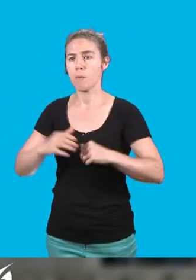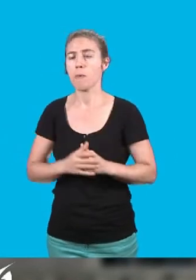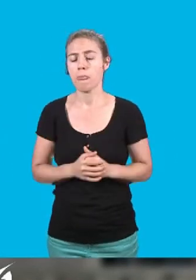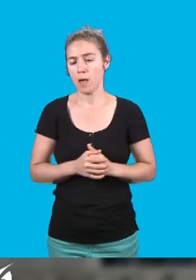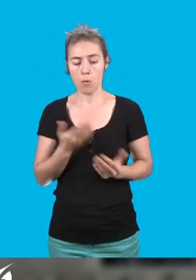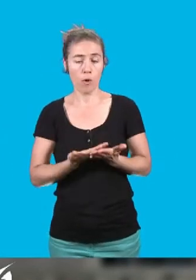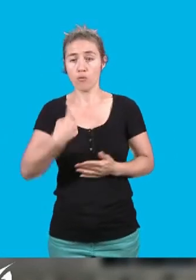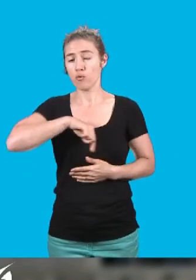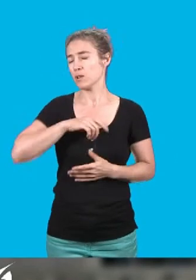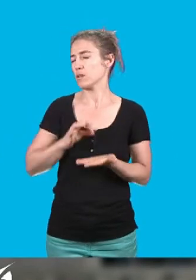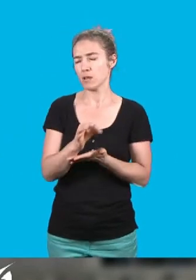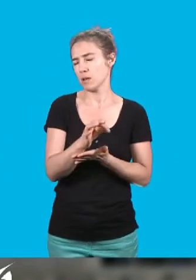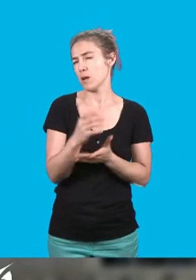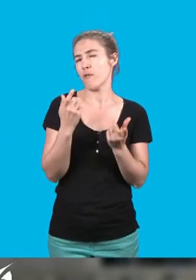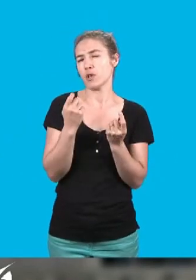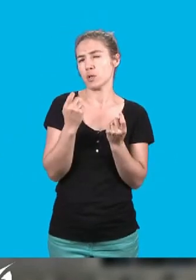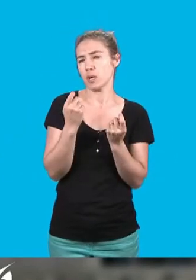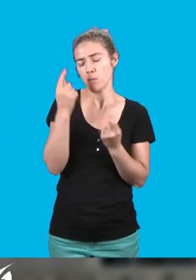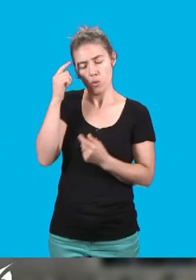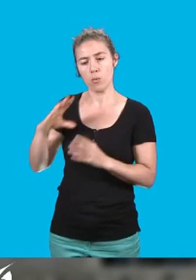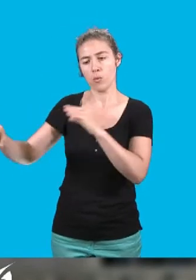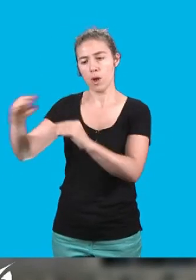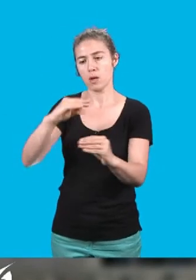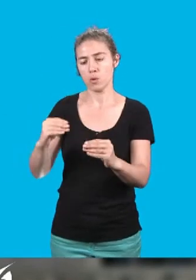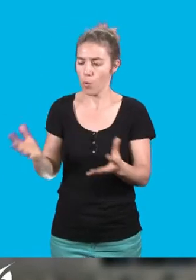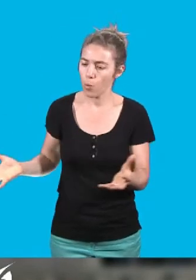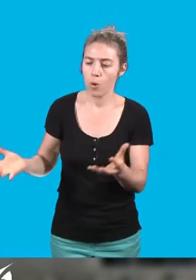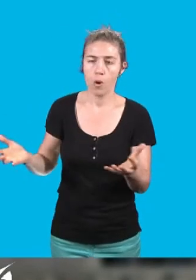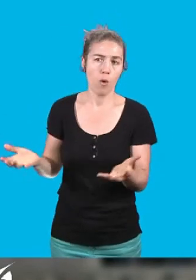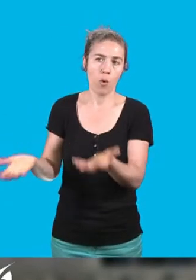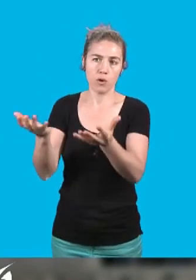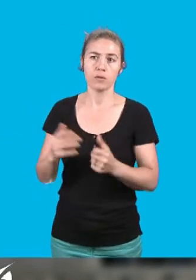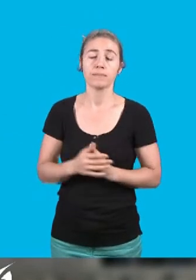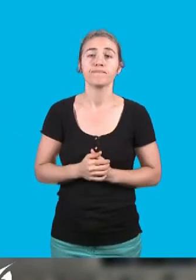stratégie financière au service de nos habitants que nous soutenons. Bien évidemment, je vous remercie de votre attention. Merci.